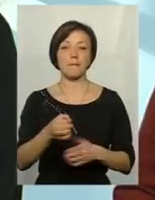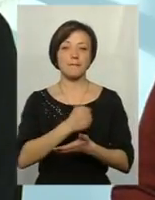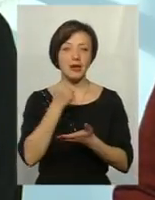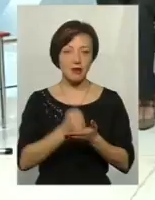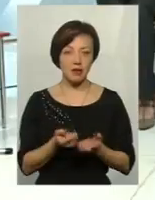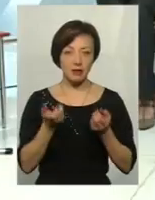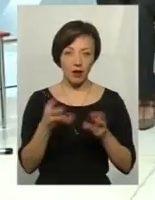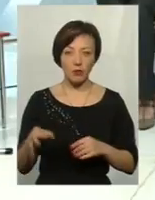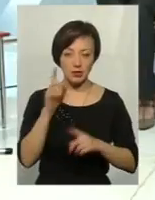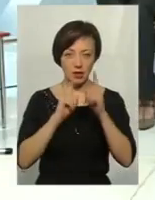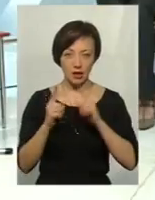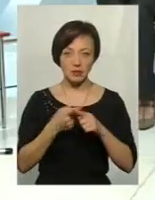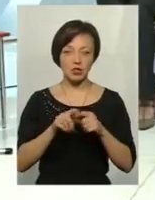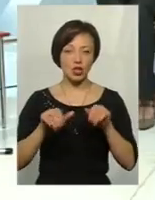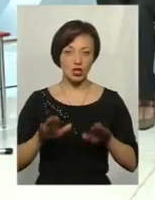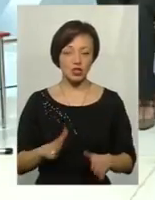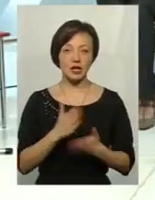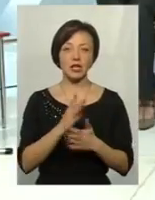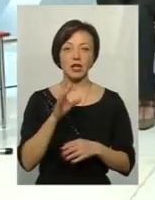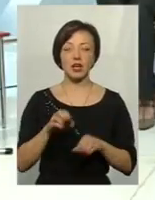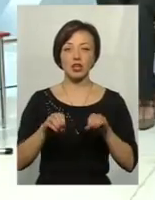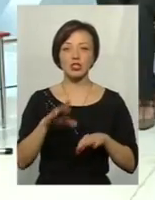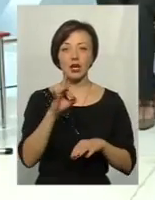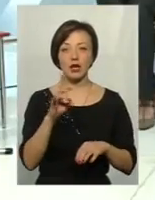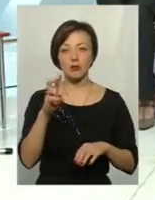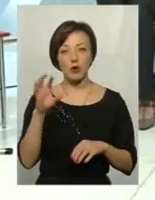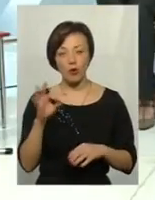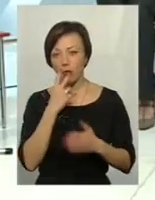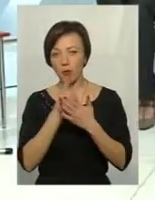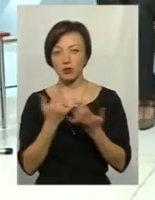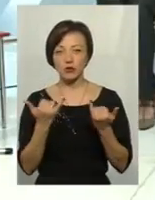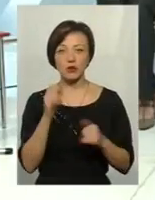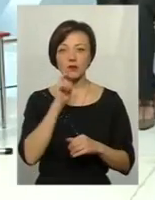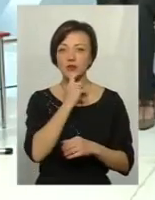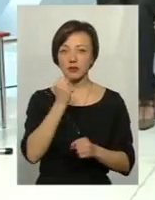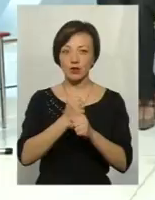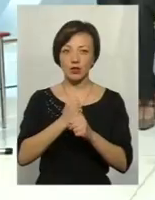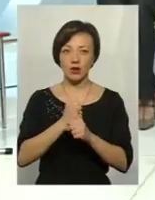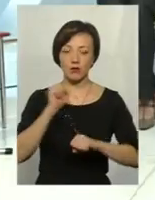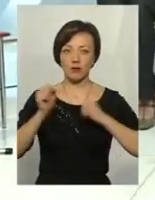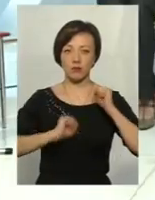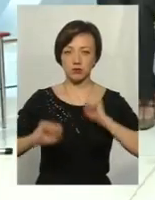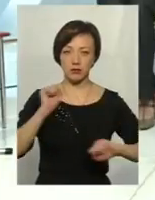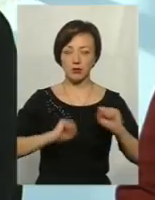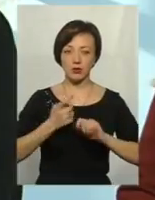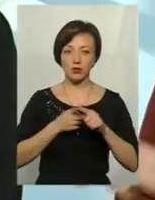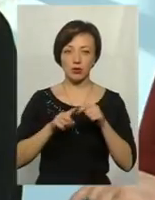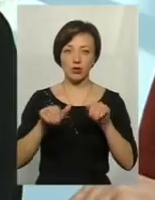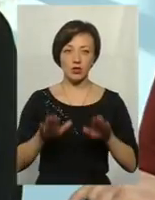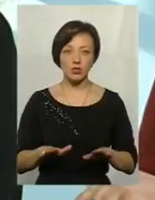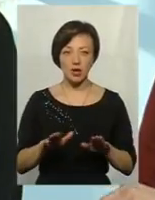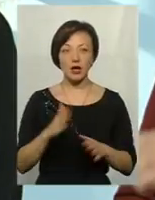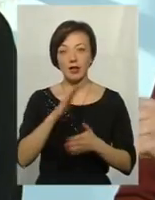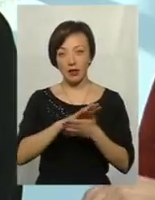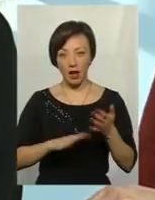декілька обласних рад це рішення. Є рішення РНБО. Підеться тенденція на Схід. Ви бачите, що сьогодні в Вінниці творилось якийсь проти, чи не все прийнято цього рішення. Підеться